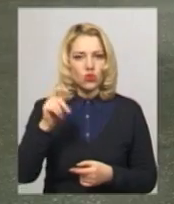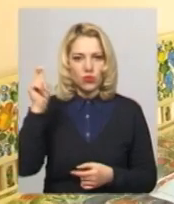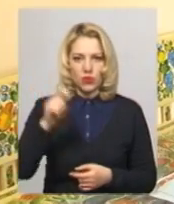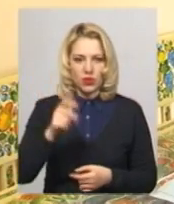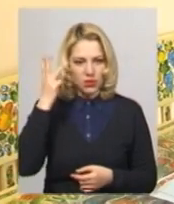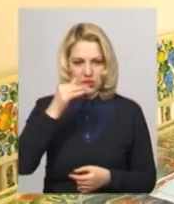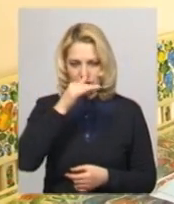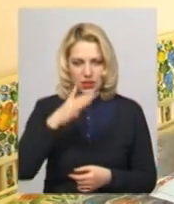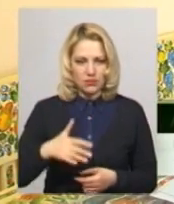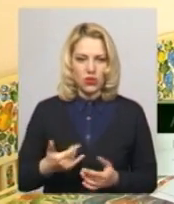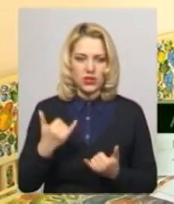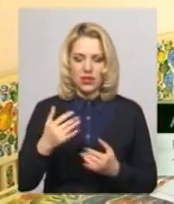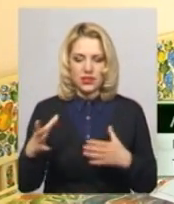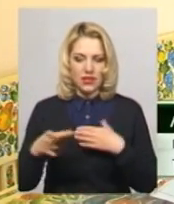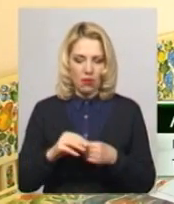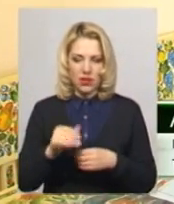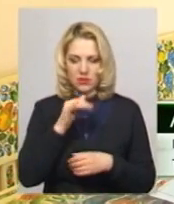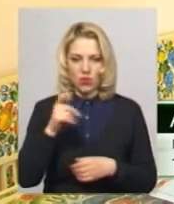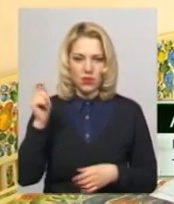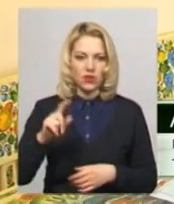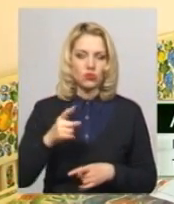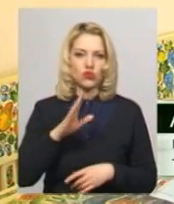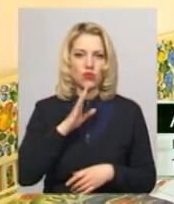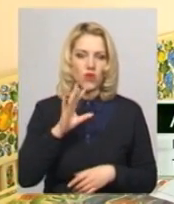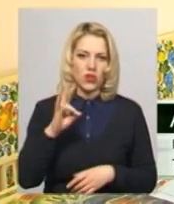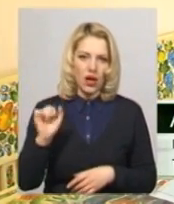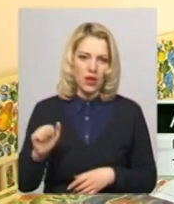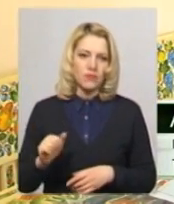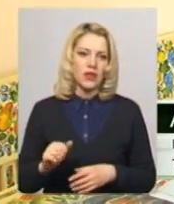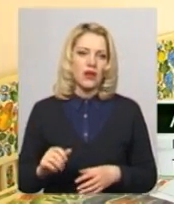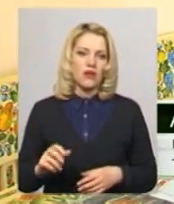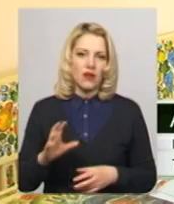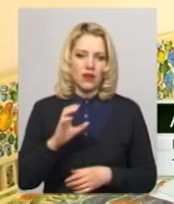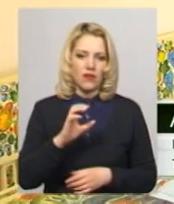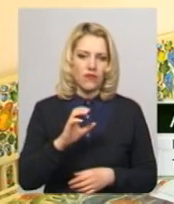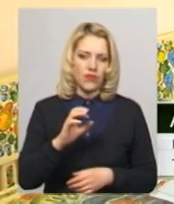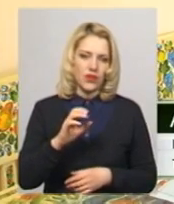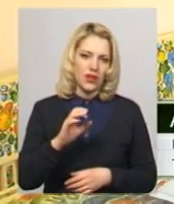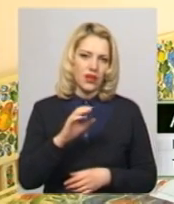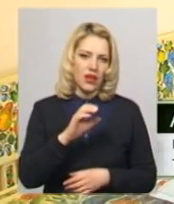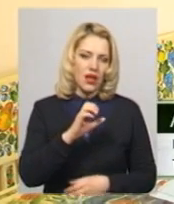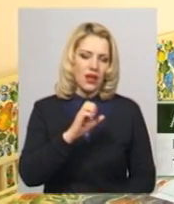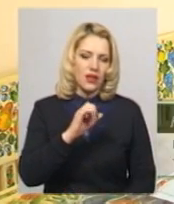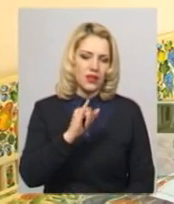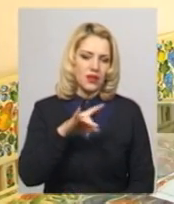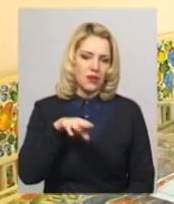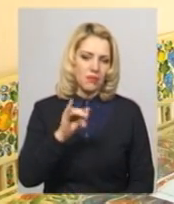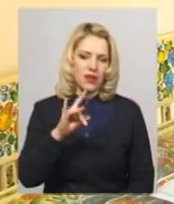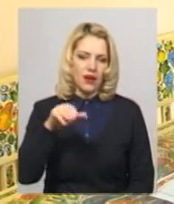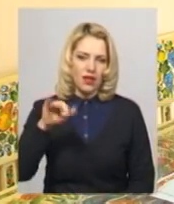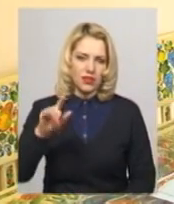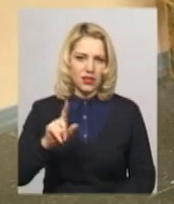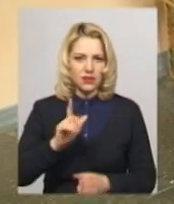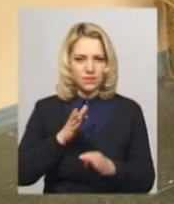змогла. Зараз не змогла з нами приїхати, тому що вона в Об'єднаних Арабських Емиратах представляє Україну також з петриківкою